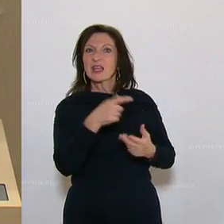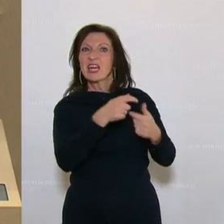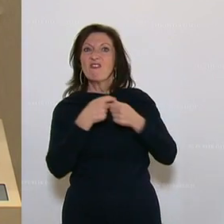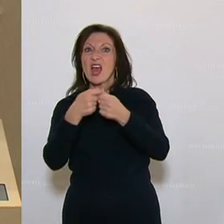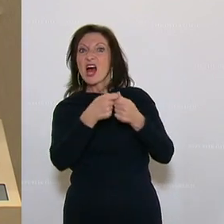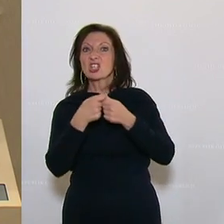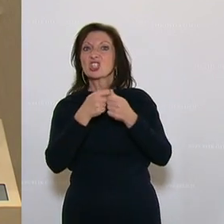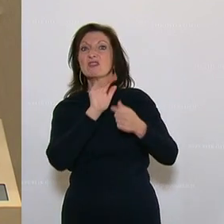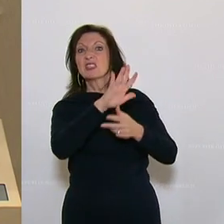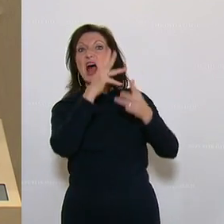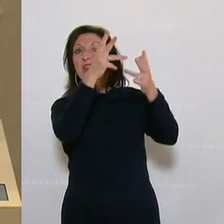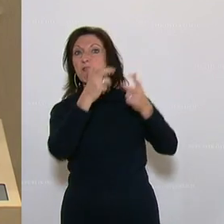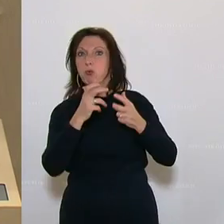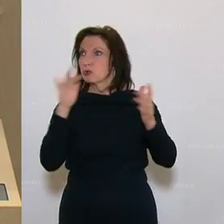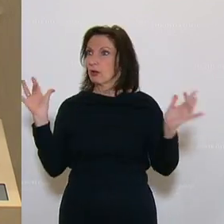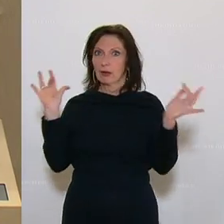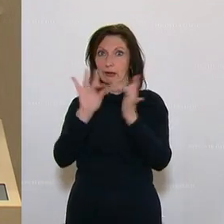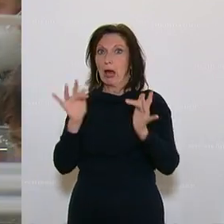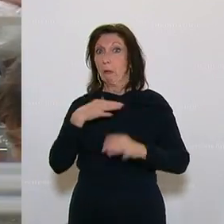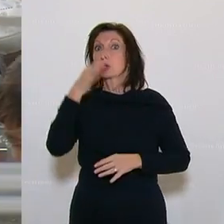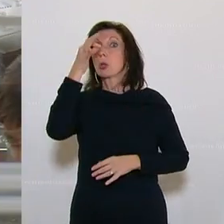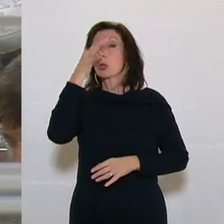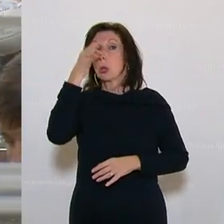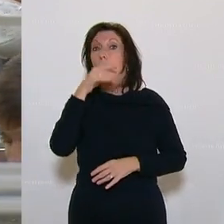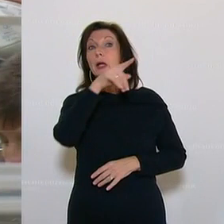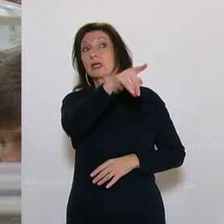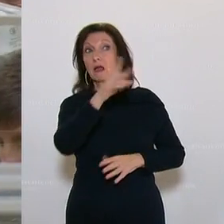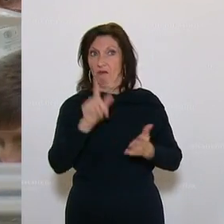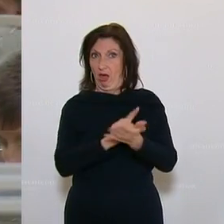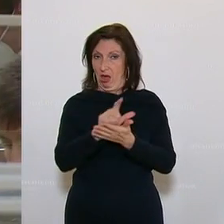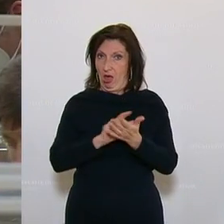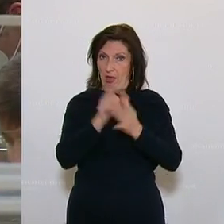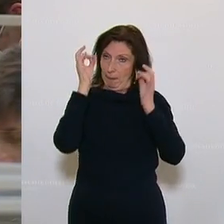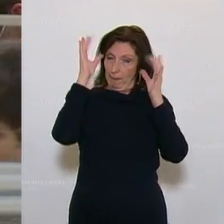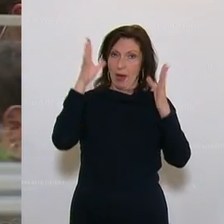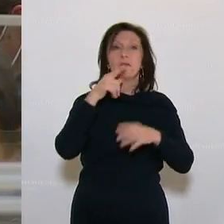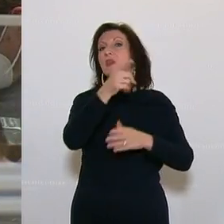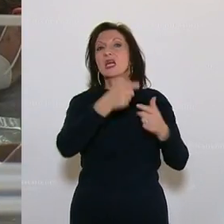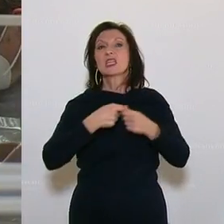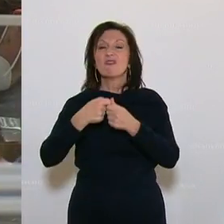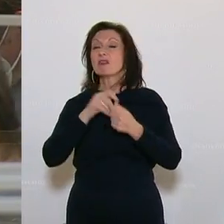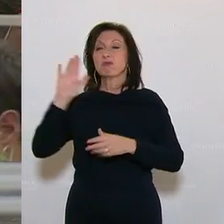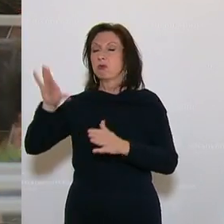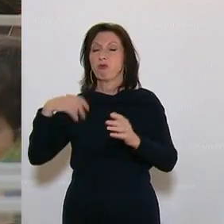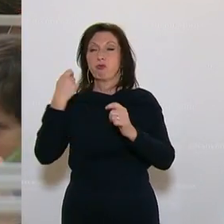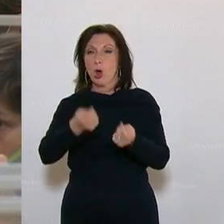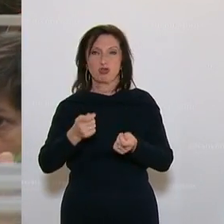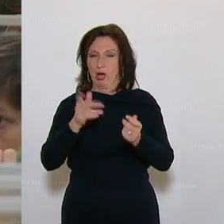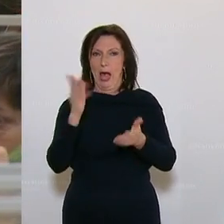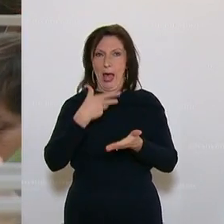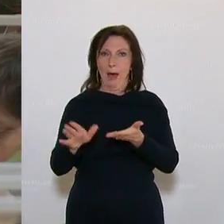Gewerkschafterinnen. Ich bin nur gespannt, wann dort der Diskurs auch wirklich geführt wird. Also die Gewerkschafterinnen lehnen Ihren Vorschlag ab.